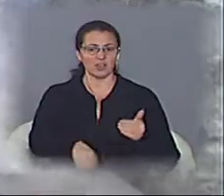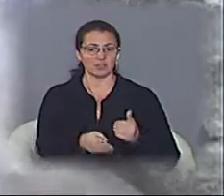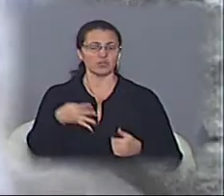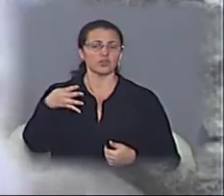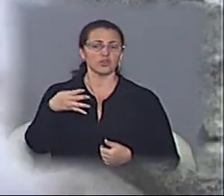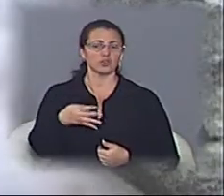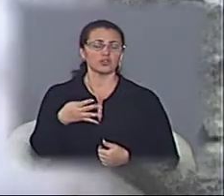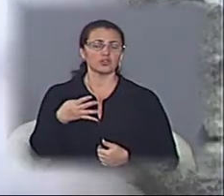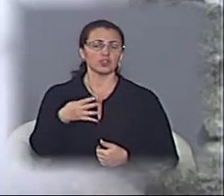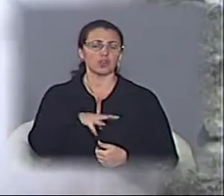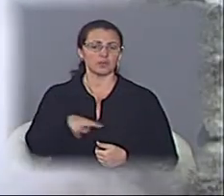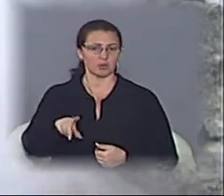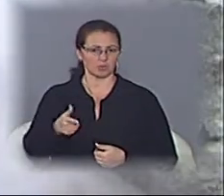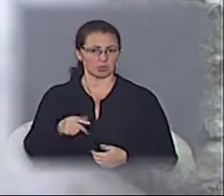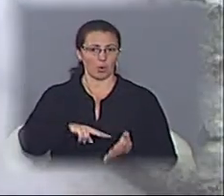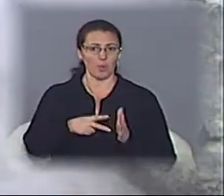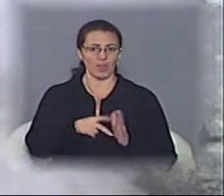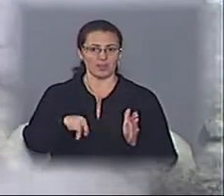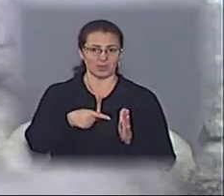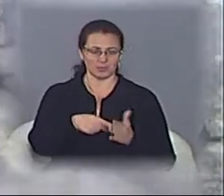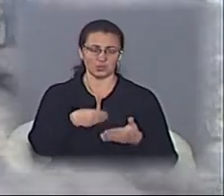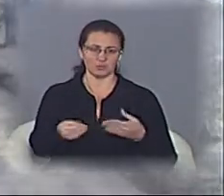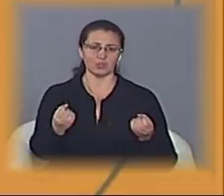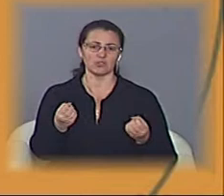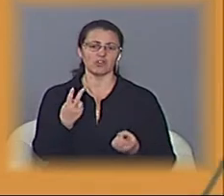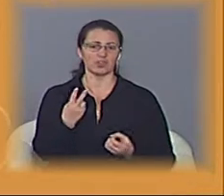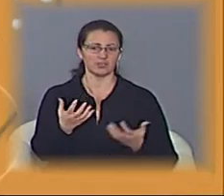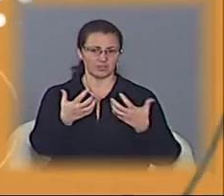У планах міста придбати цього року хоча б ще дві такі установки.